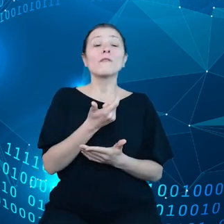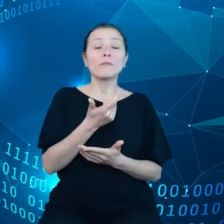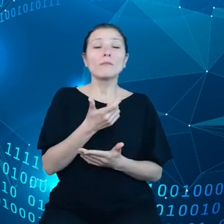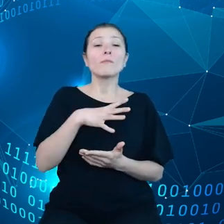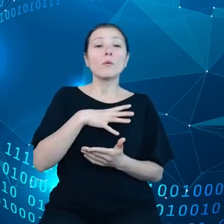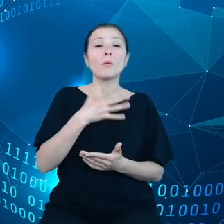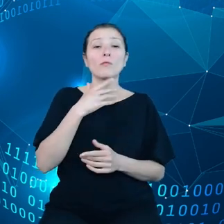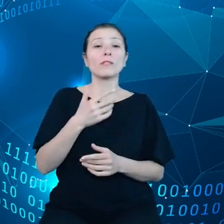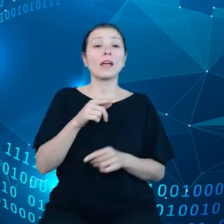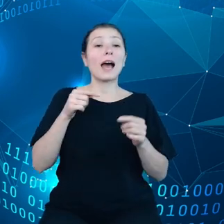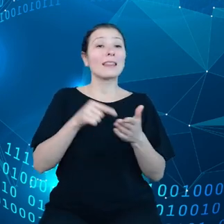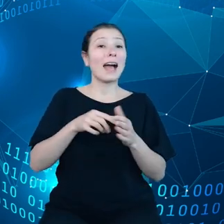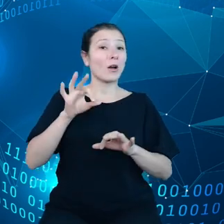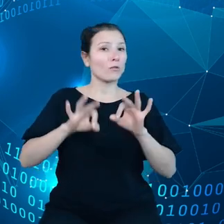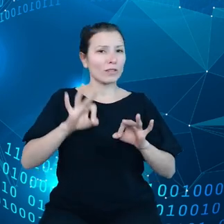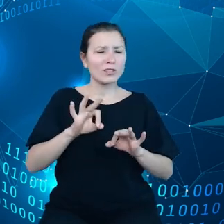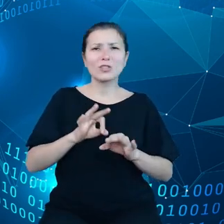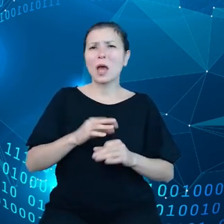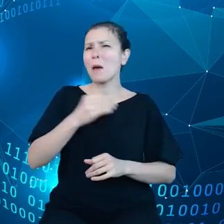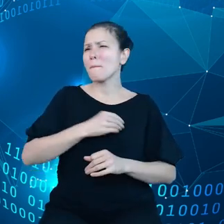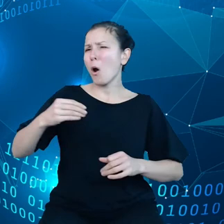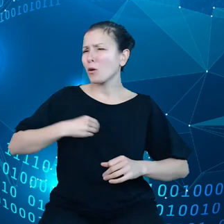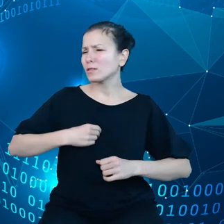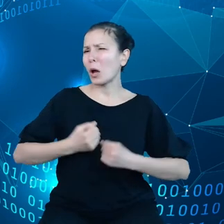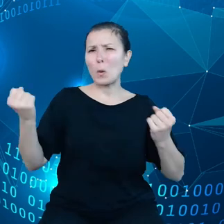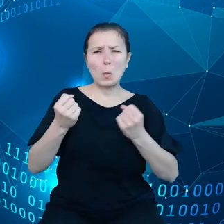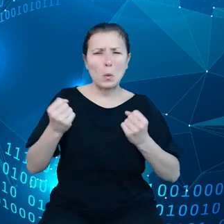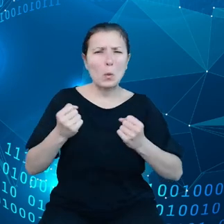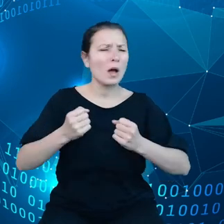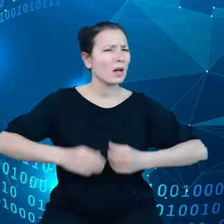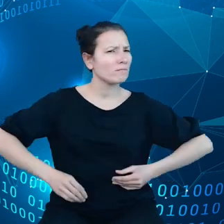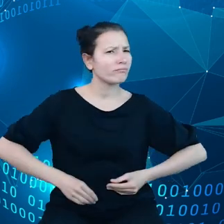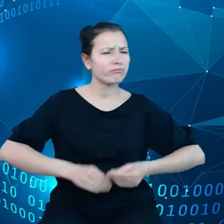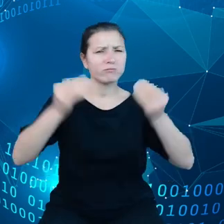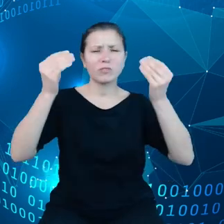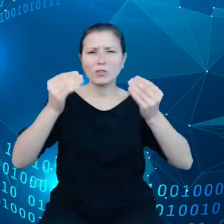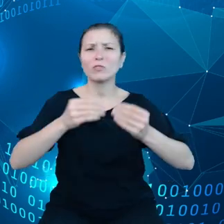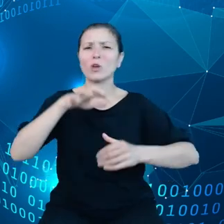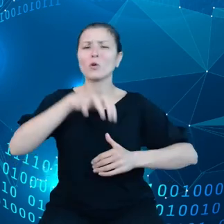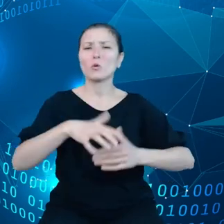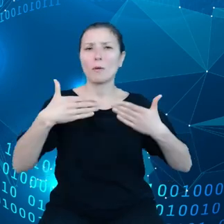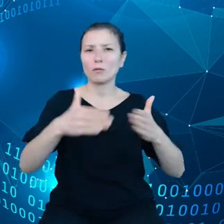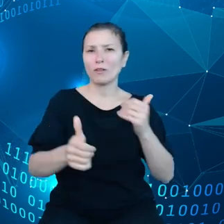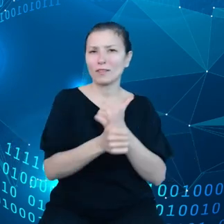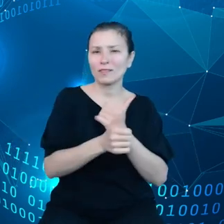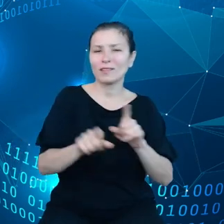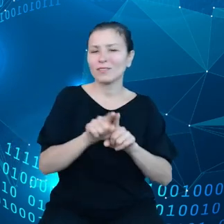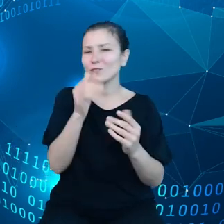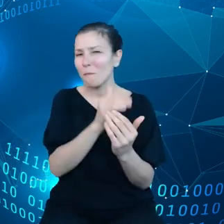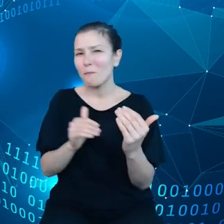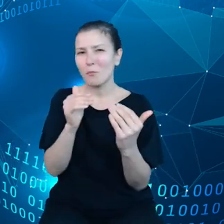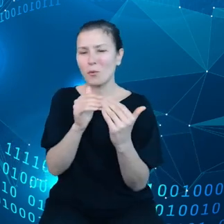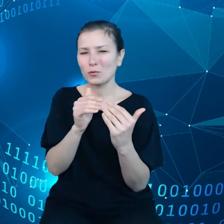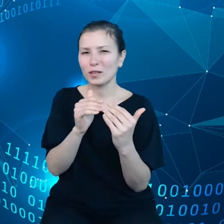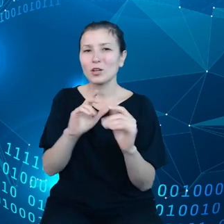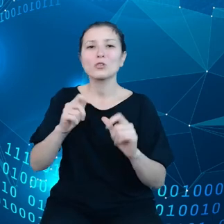wykonała gigantyczny skrok w otwieraniu danych, w ogóle w podejściu do tego, co możemy zrobić z